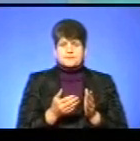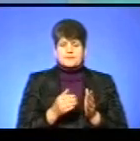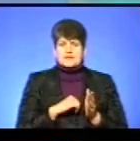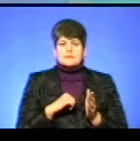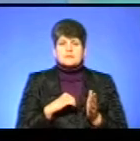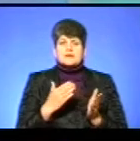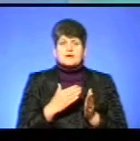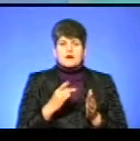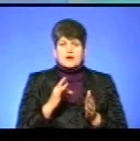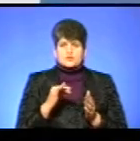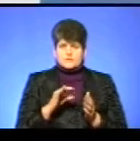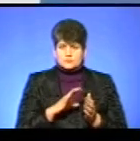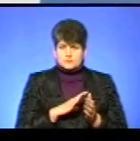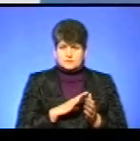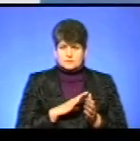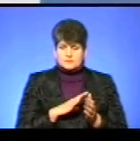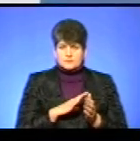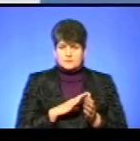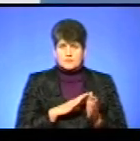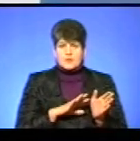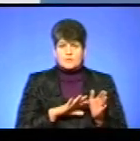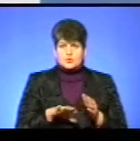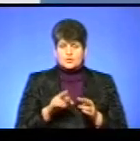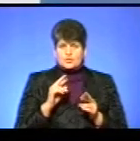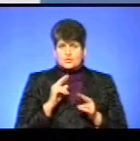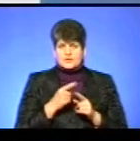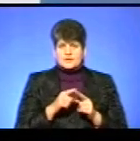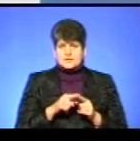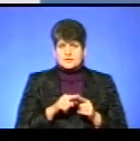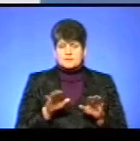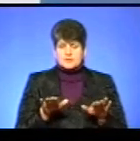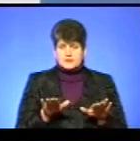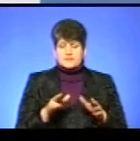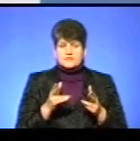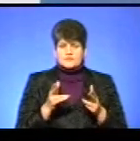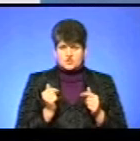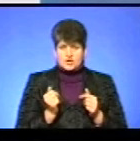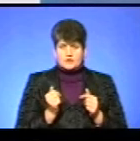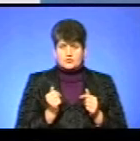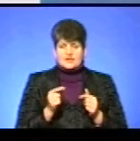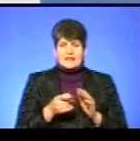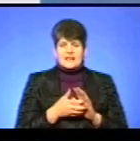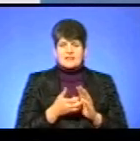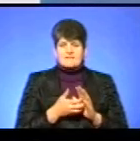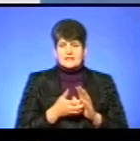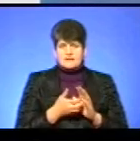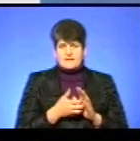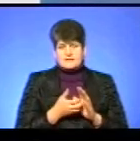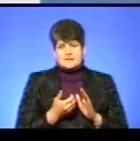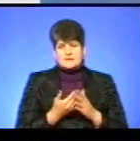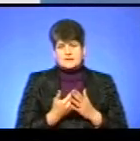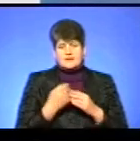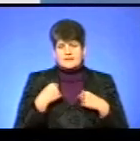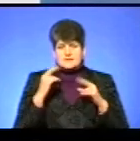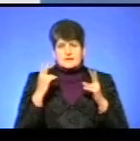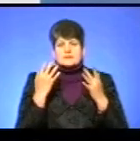від якої речовини було, пройшло отруйння цих птахів. Звичайно, що не вистачає, я не знаю, скільки там